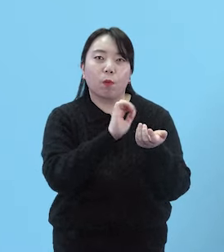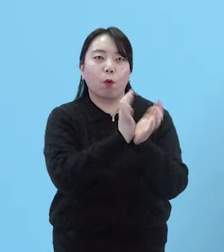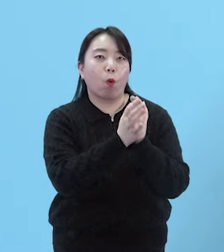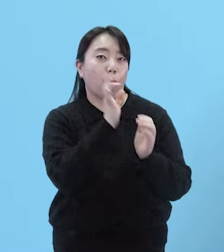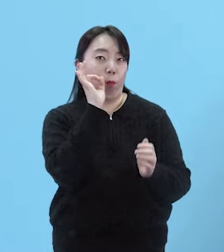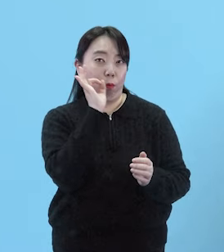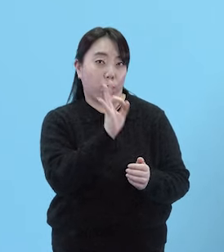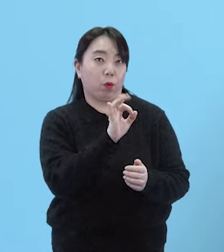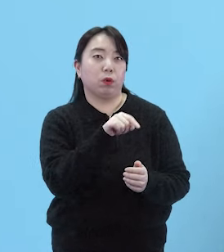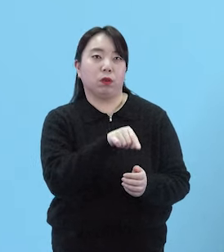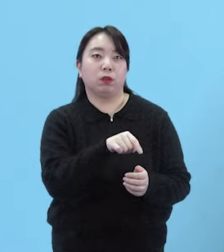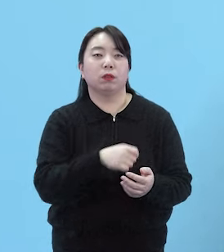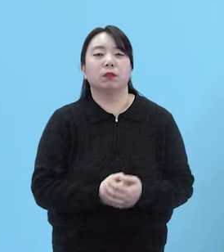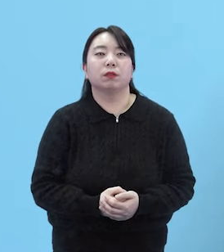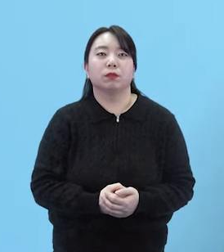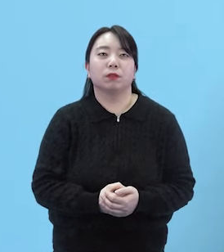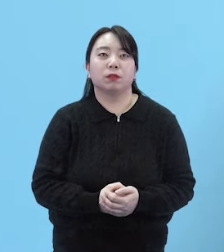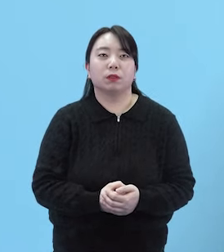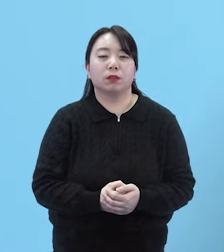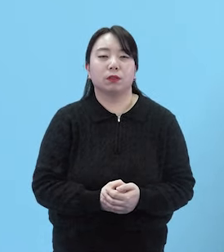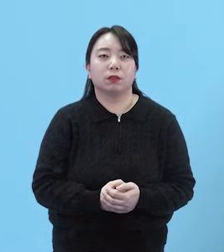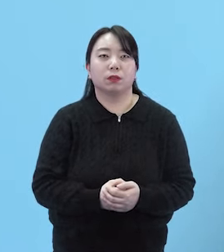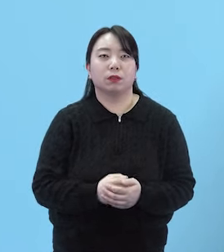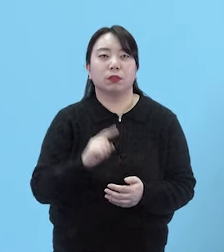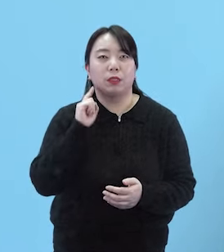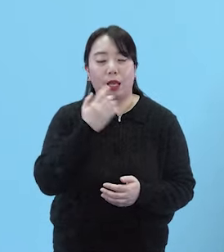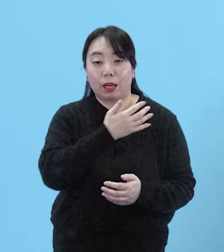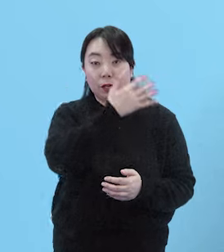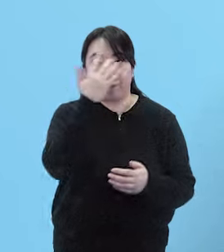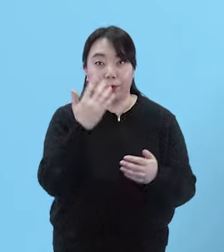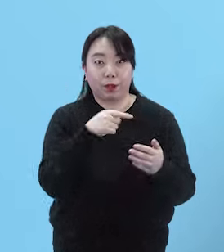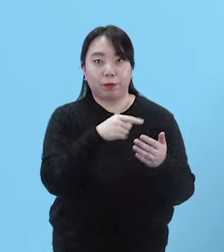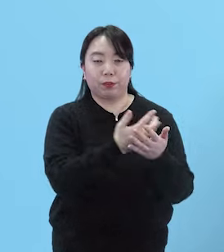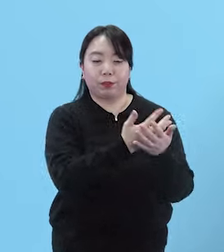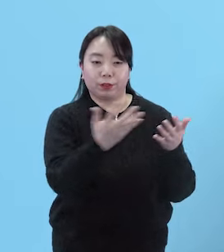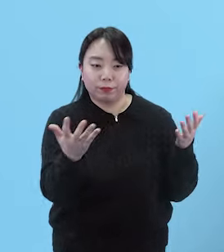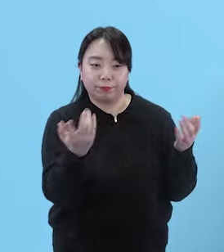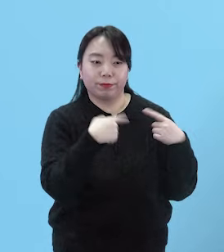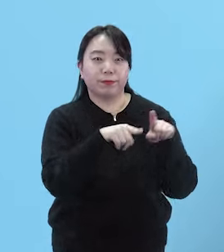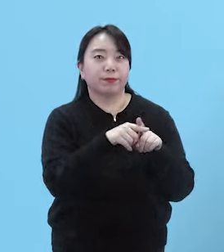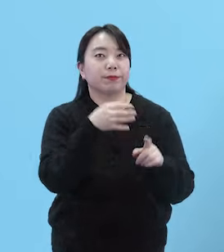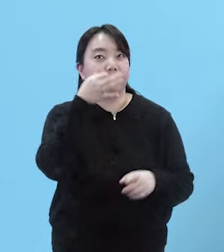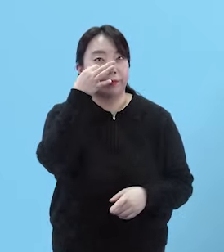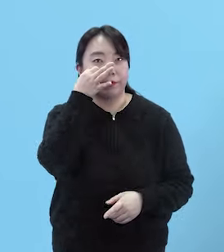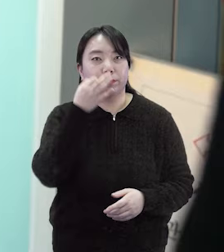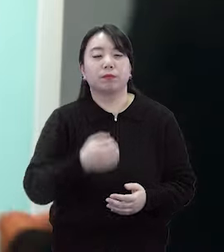담아내고 있다고 하는데요 눈부시게 아름다운 전시 그 현장으로 떠나보겠습니다